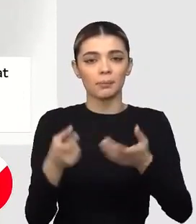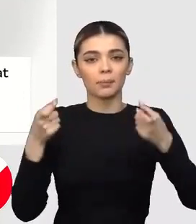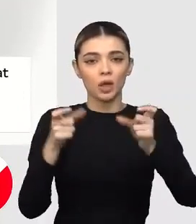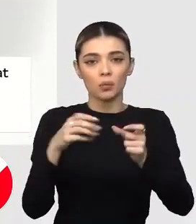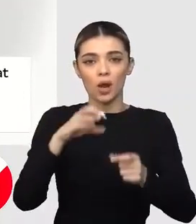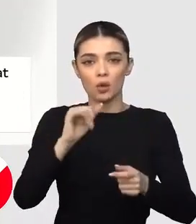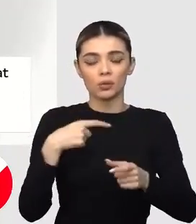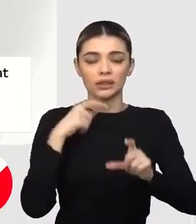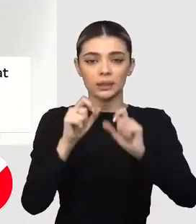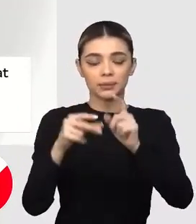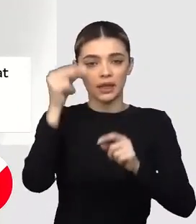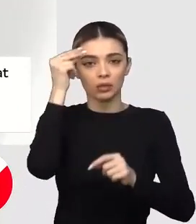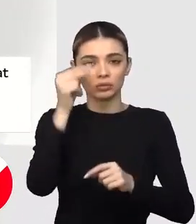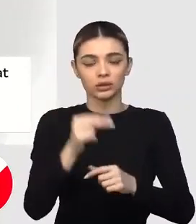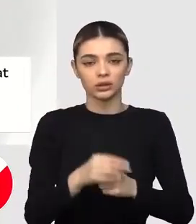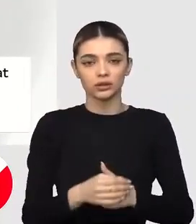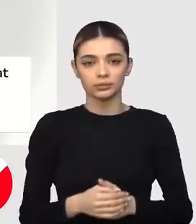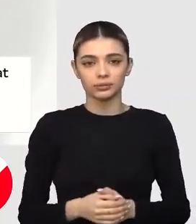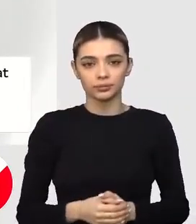la Mariupol trimitau avertismente.